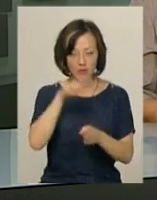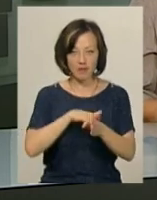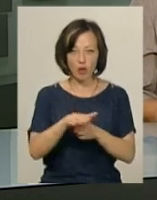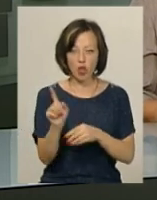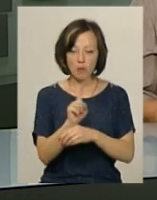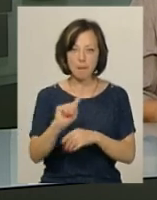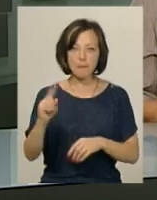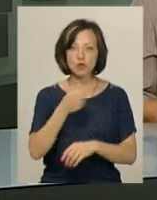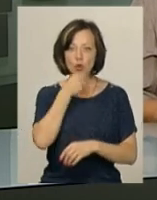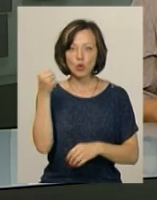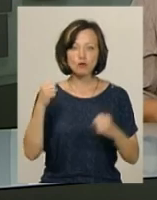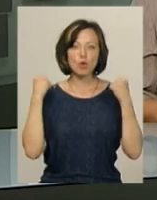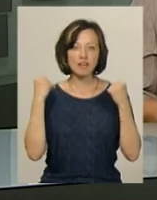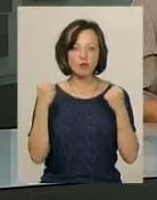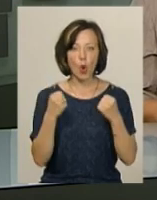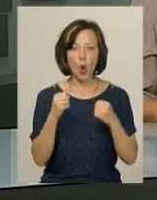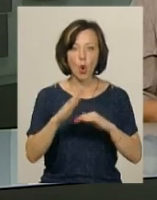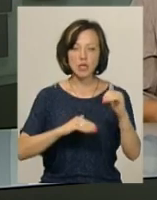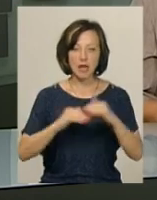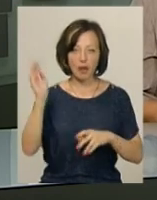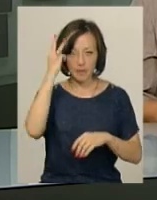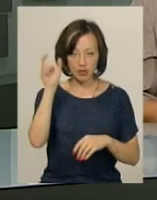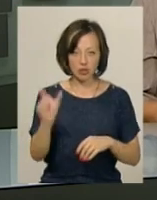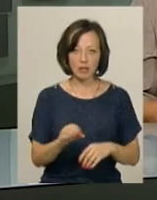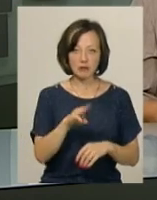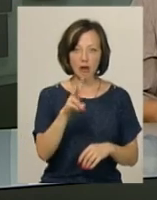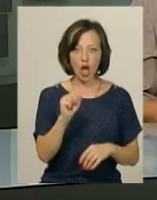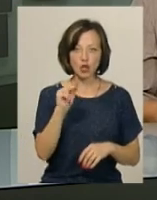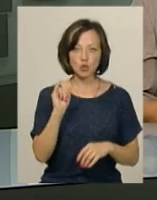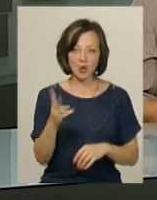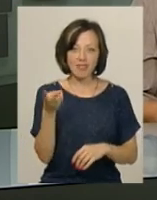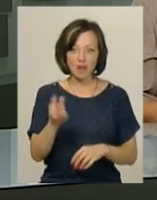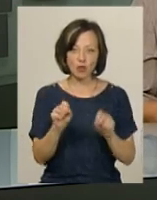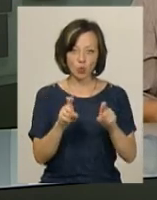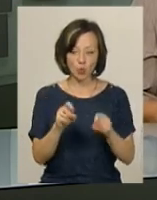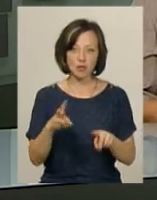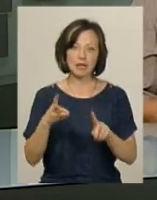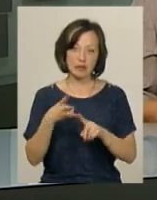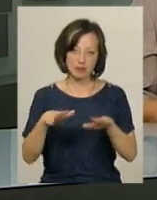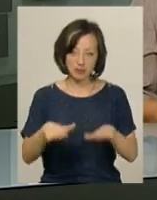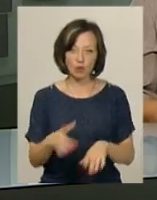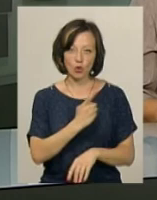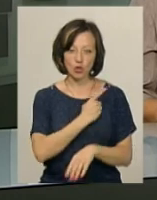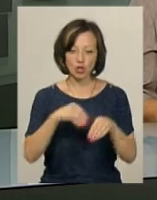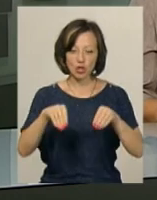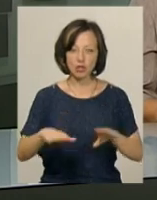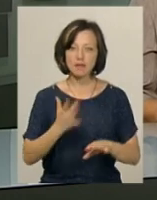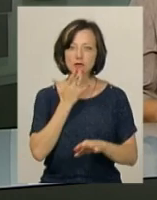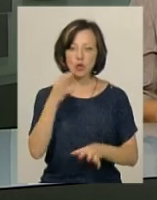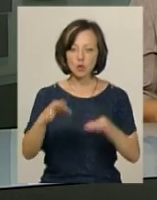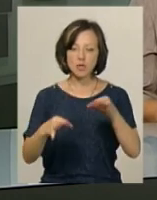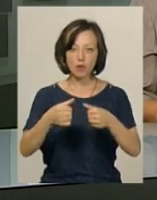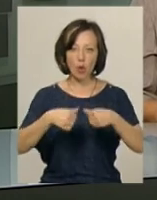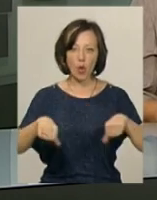першого дорослого спортивного розряду. А хмельничанин Олександр Ткачук, який виборов 2 золота і бронзу, очікує на рішення Національної